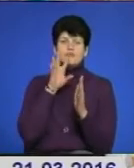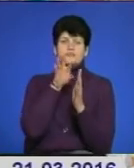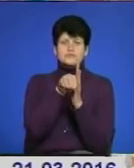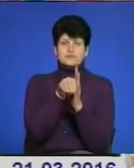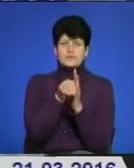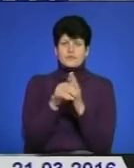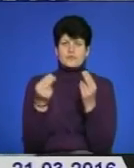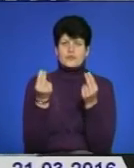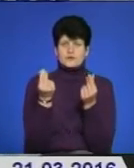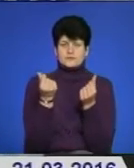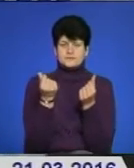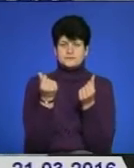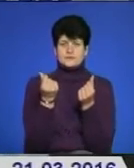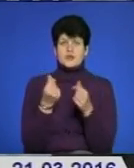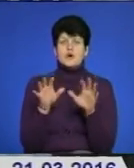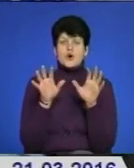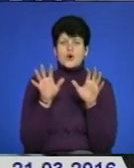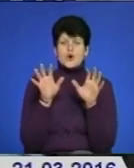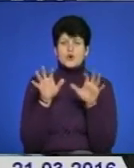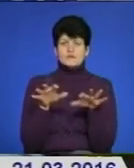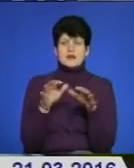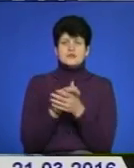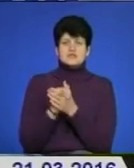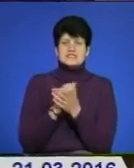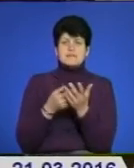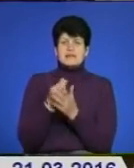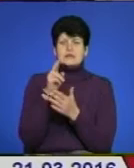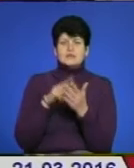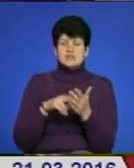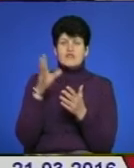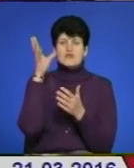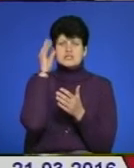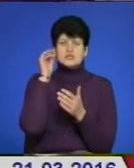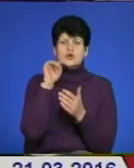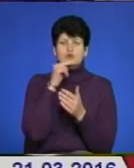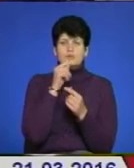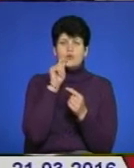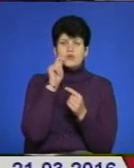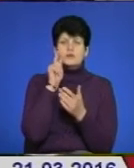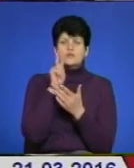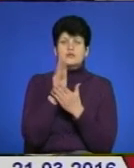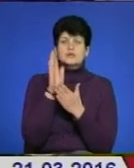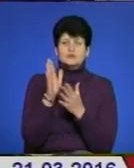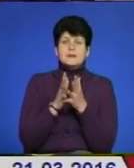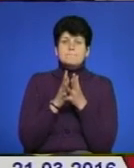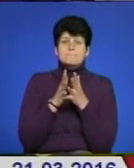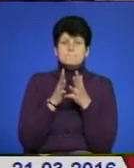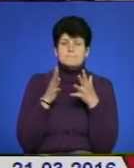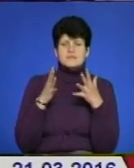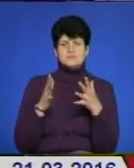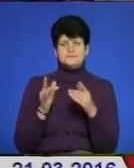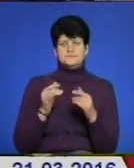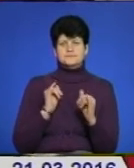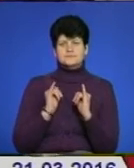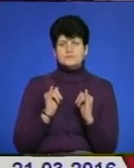в галузь. Голова Асоціації платників податків вважає, економіка України повинна бути більш ліберальною до малого і